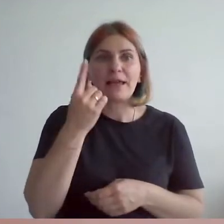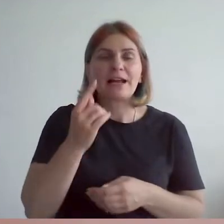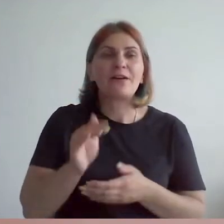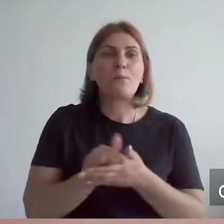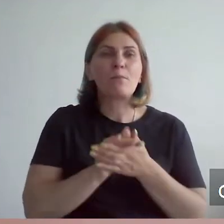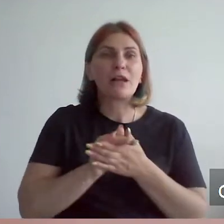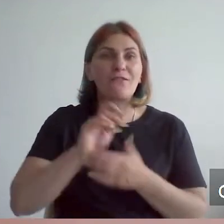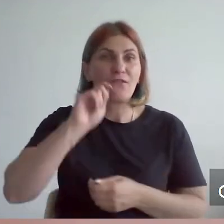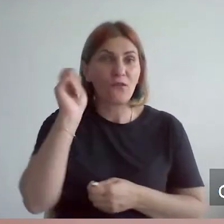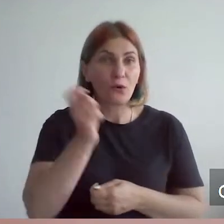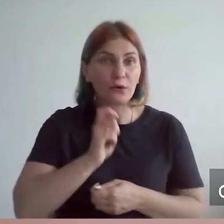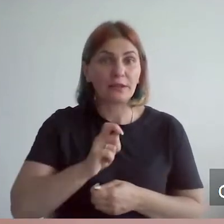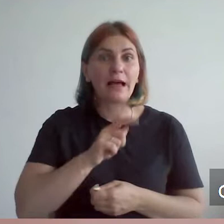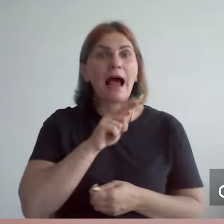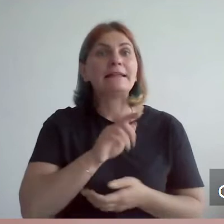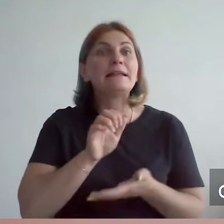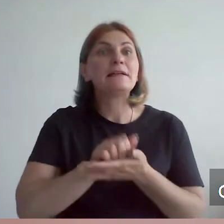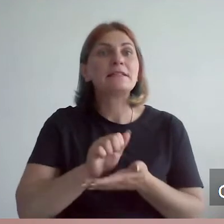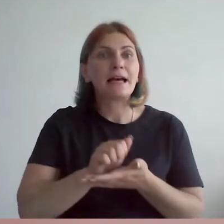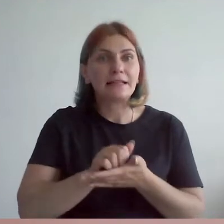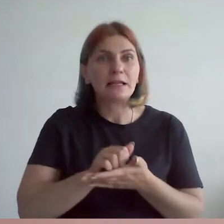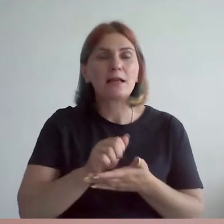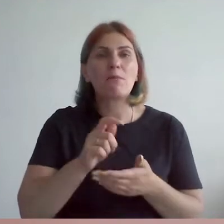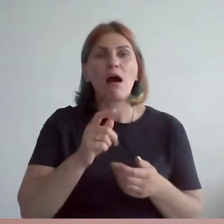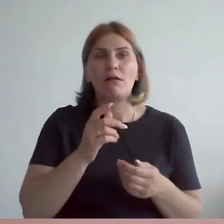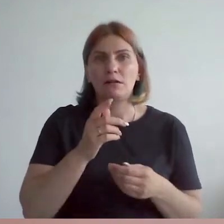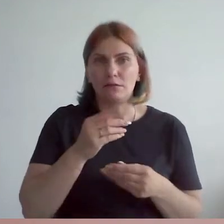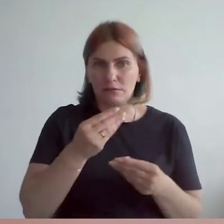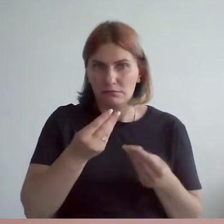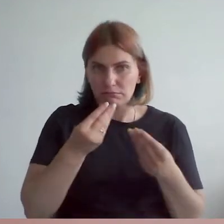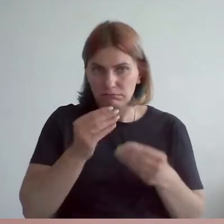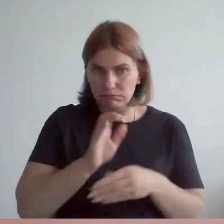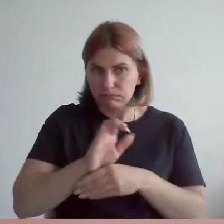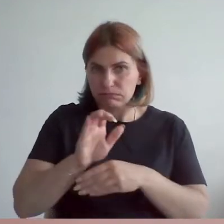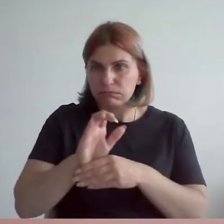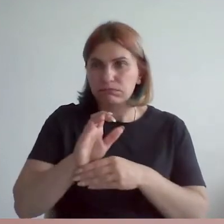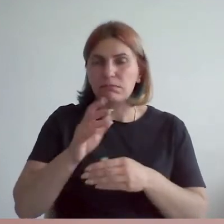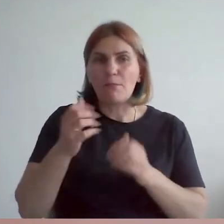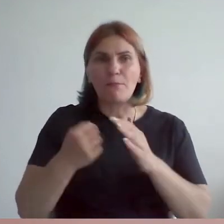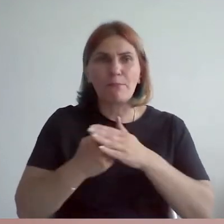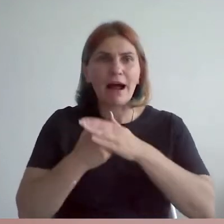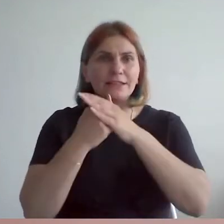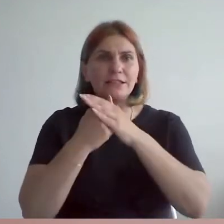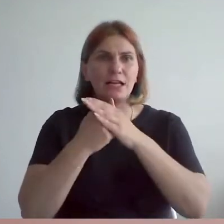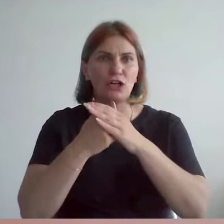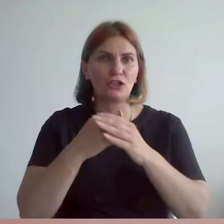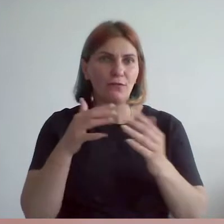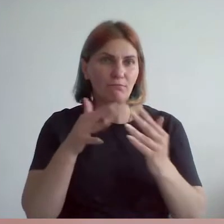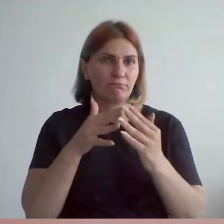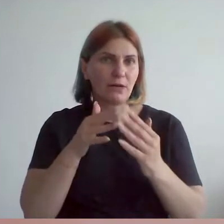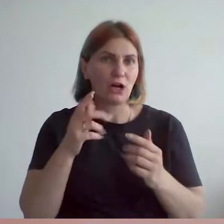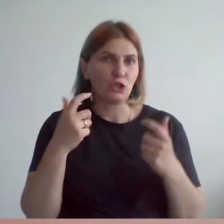они даже занимались снабжением фронта и поддерживали продуктами солдат.